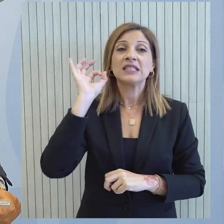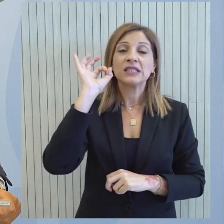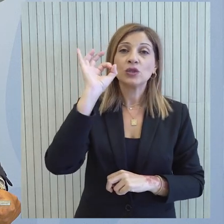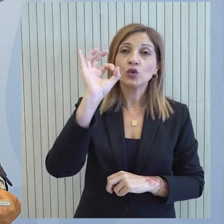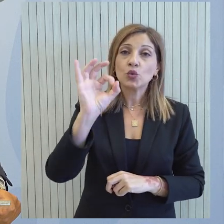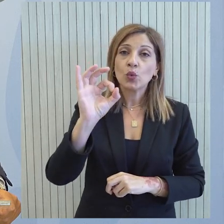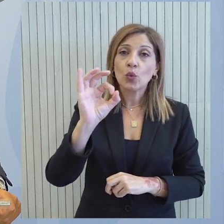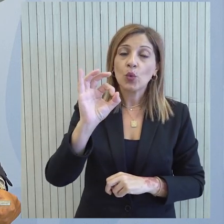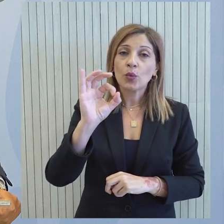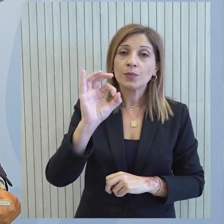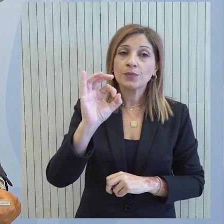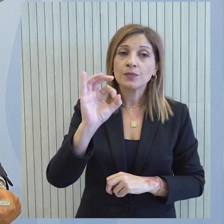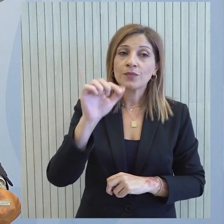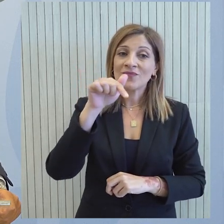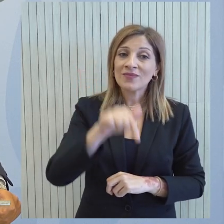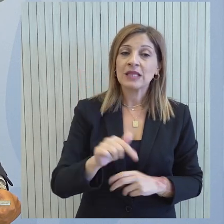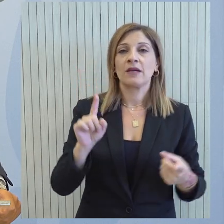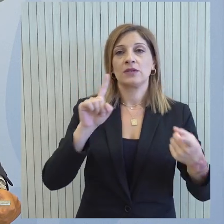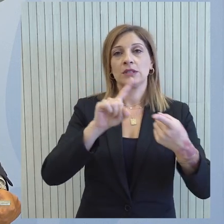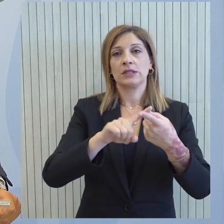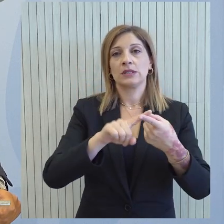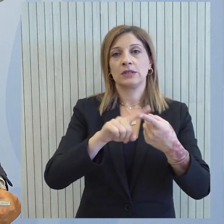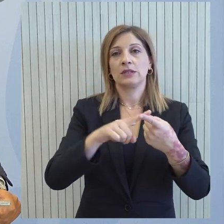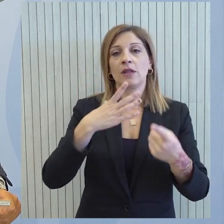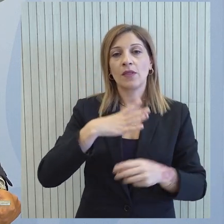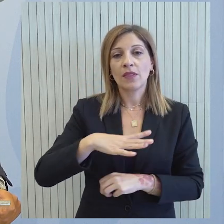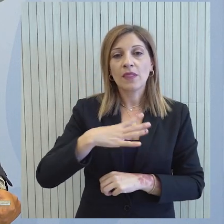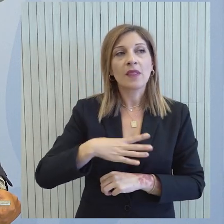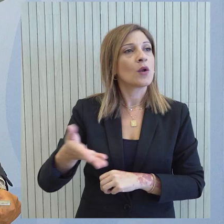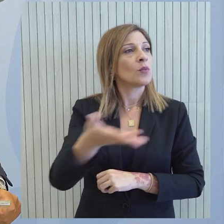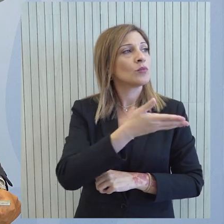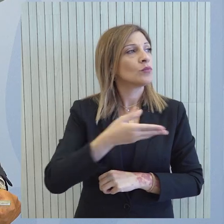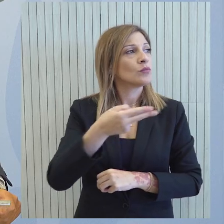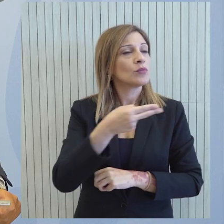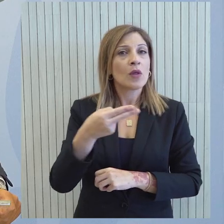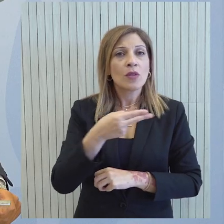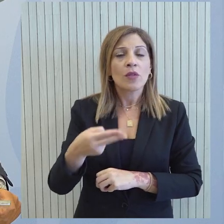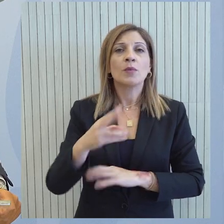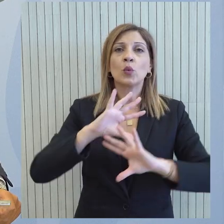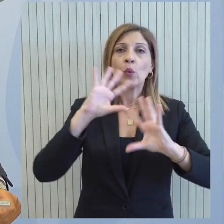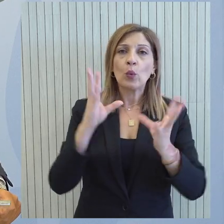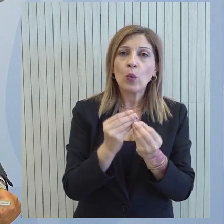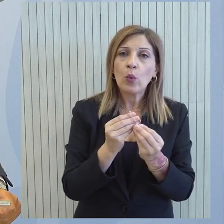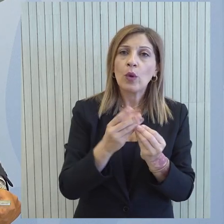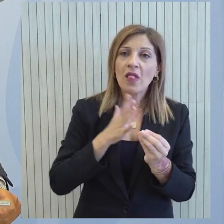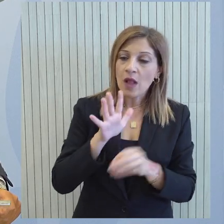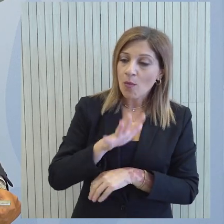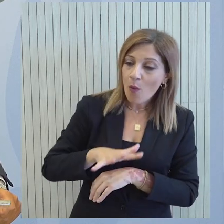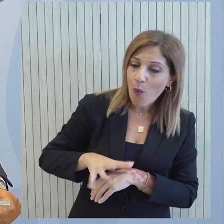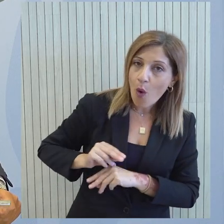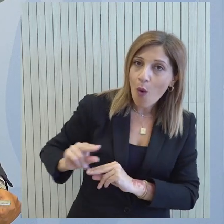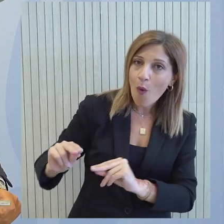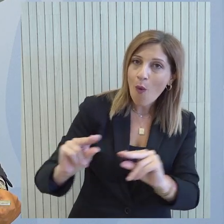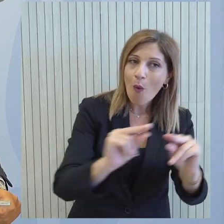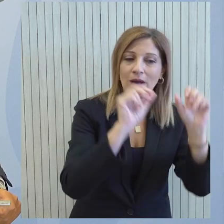ο στόχος μας επαναλαμβάνω είναι μέσα από αυτή την σύσκεψη να μπορέσουν τα όποια ζητήματα υπάρχουν από όλα τα μέρη να είναι μια κοινή